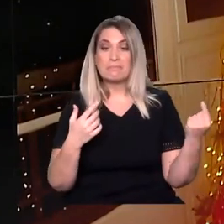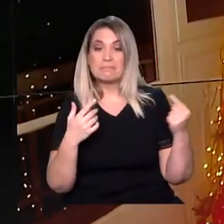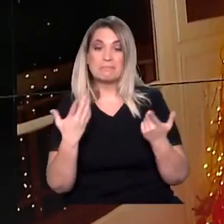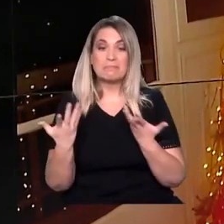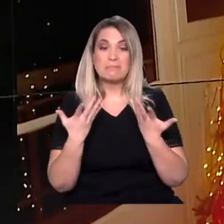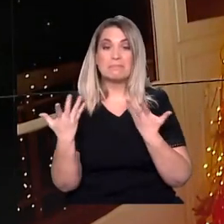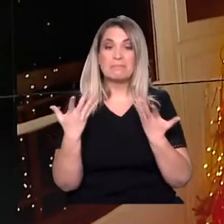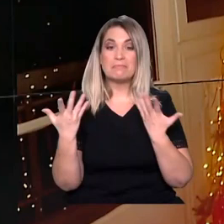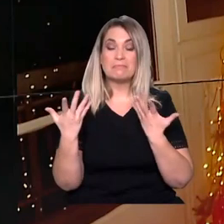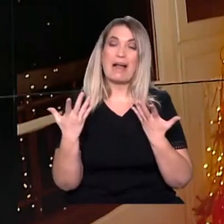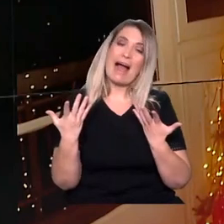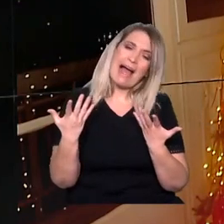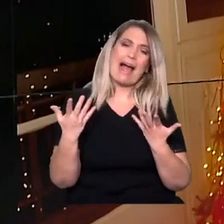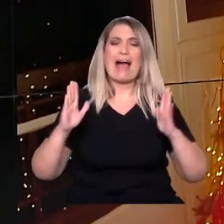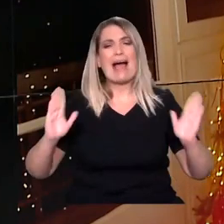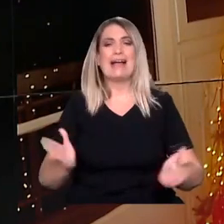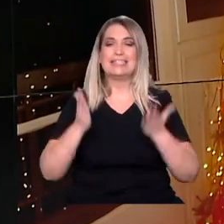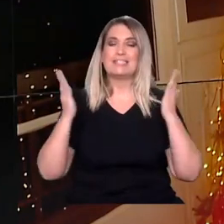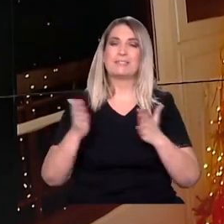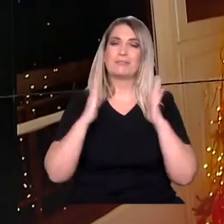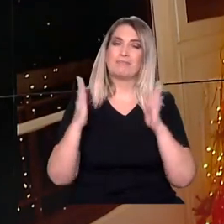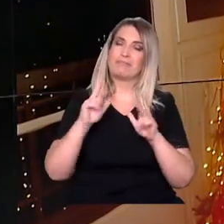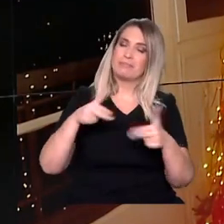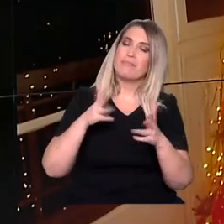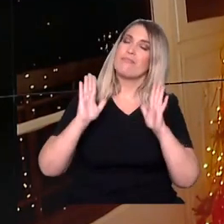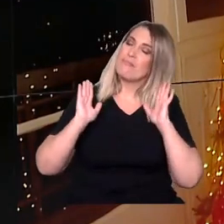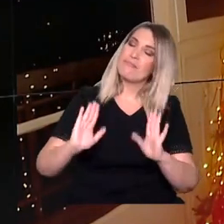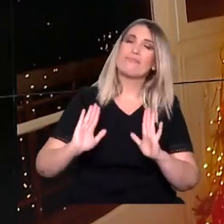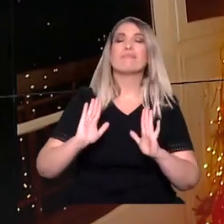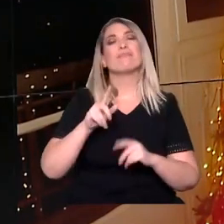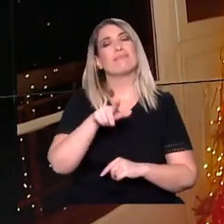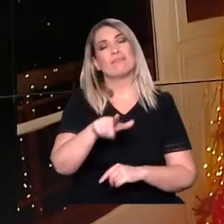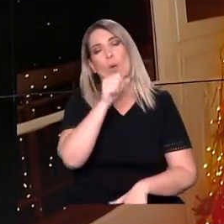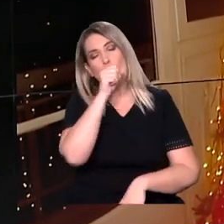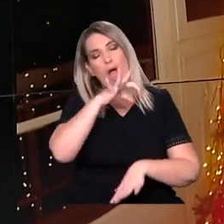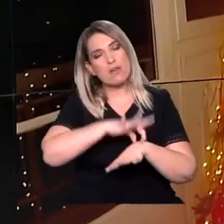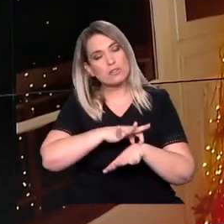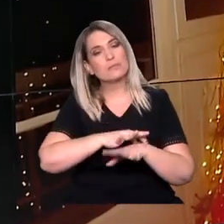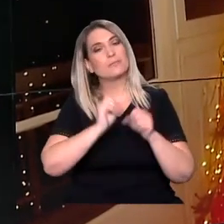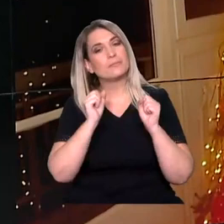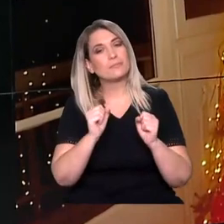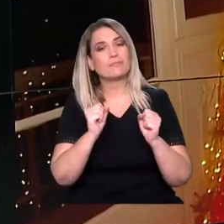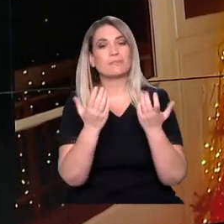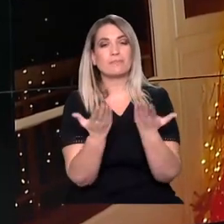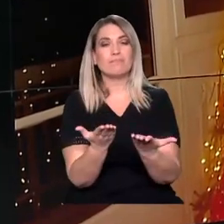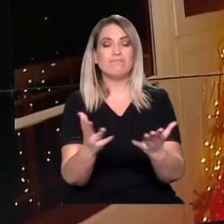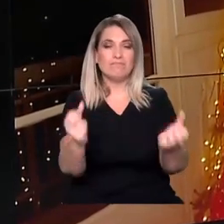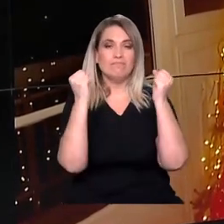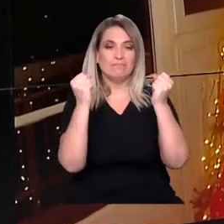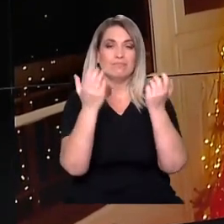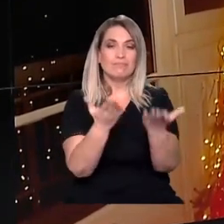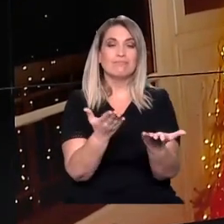είχε για σένα, αφού ήμασταν κοντά. Δεν συνέβη αυτό, όμως την ταλαιπώρησα αρκετά. Ευσυνεί η Δητιούσα, όπως πάντα,